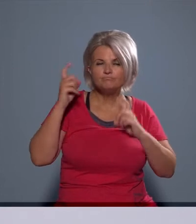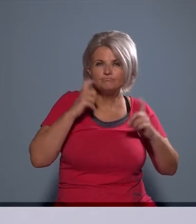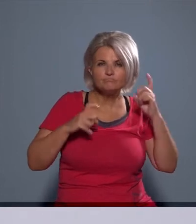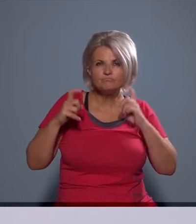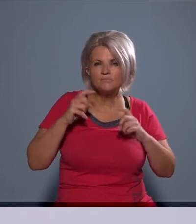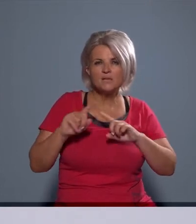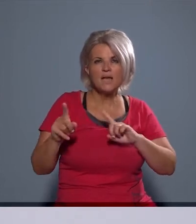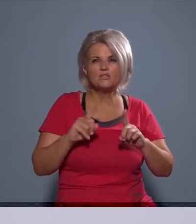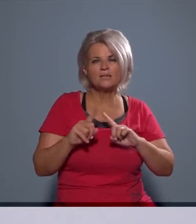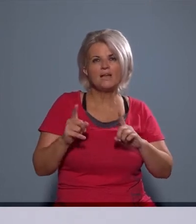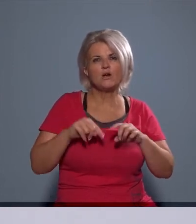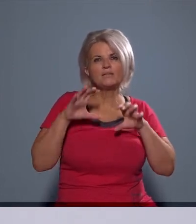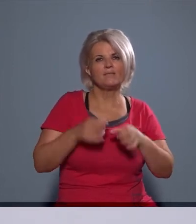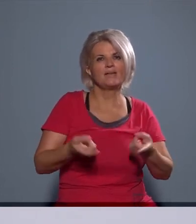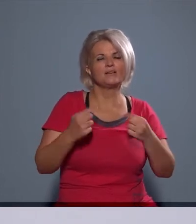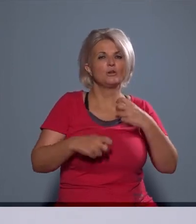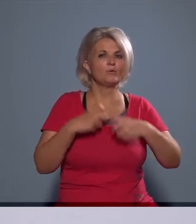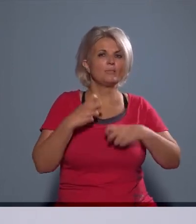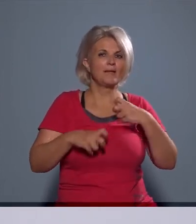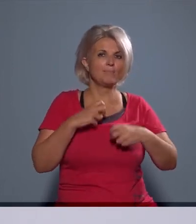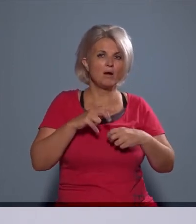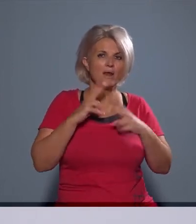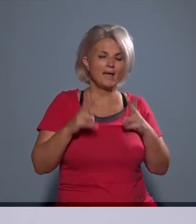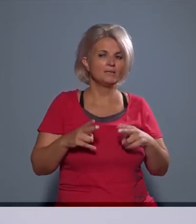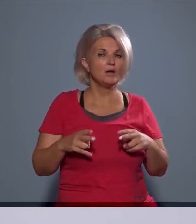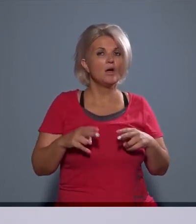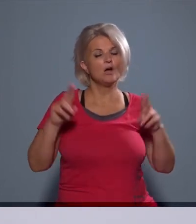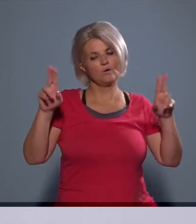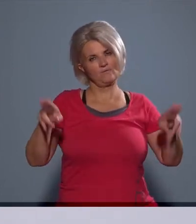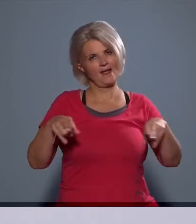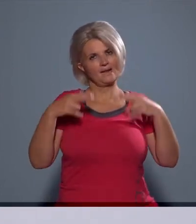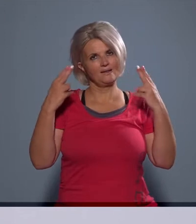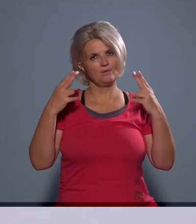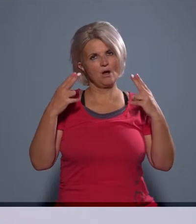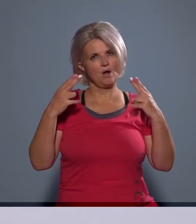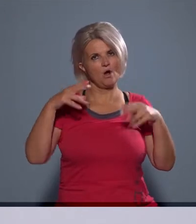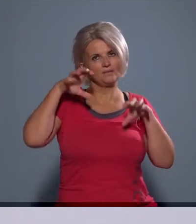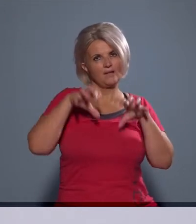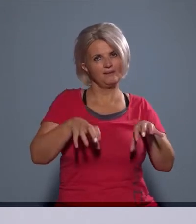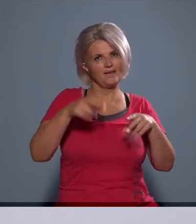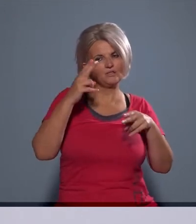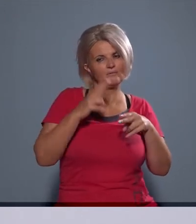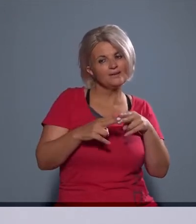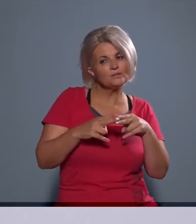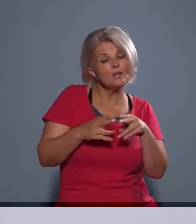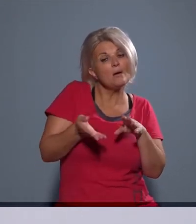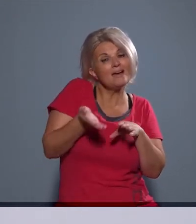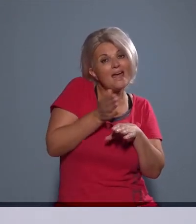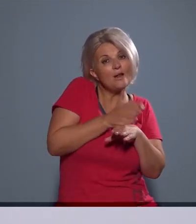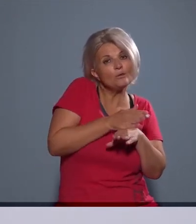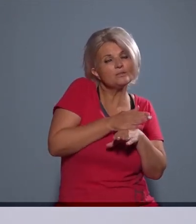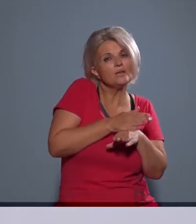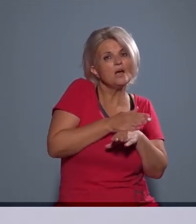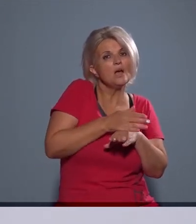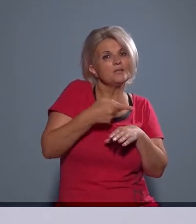gyanítja, hogy esetleg a tevékenységből valamilyen probléma adódhat, akkor felhívja a tevékenységet végzőt, hogy már